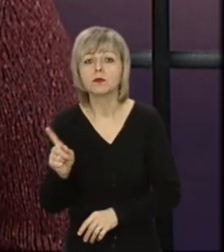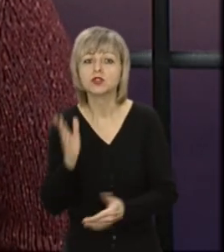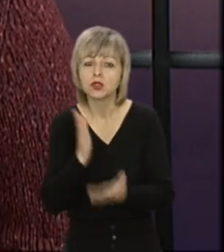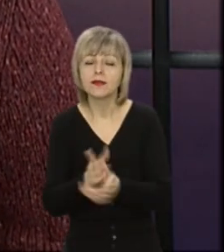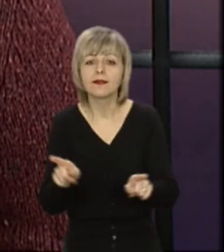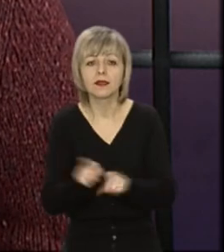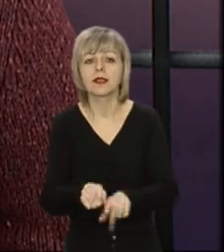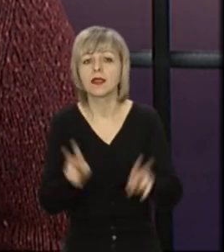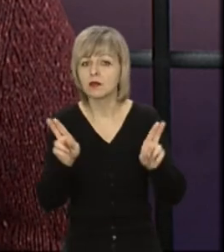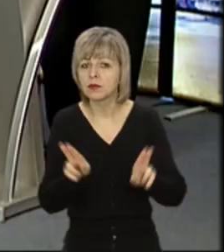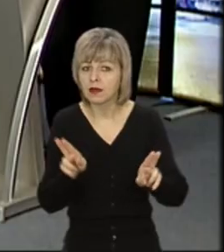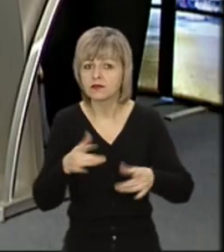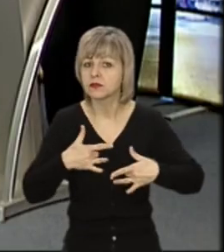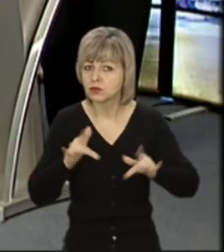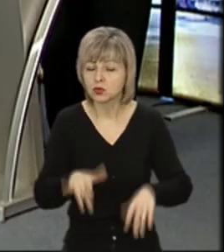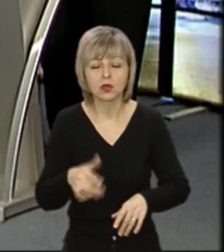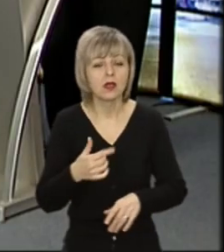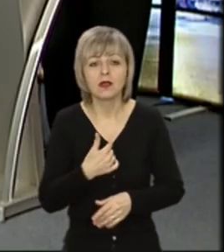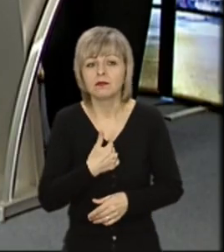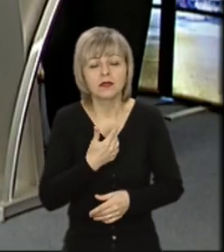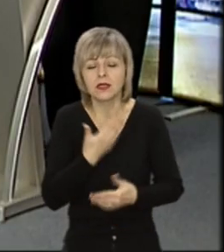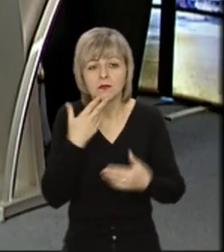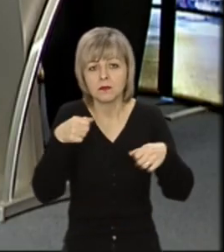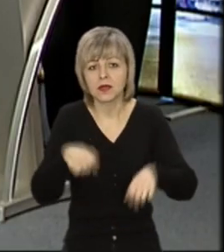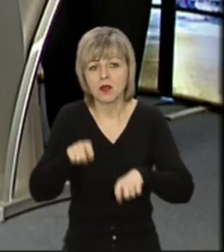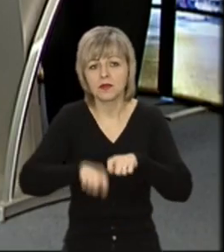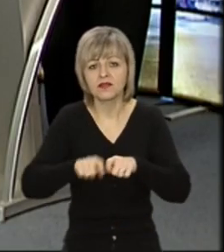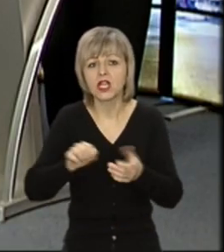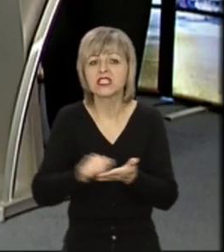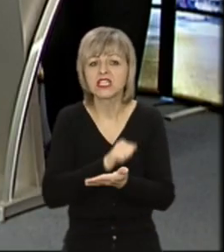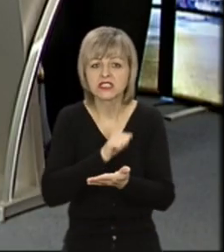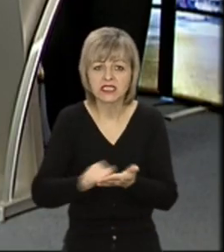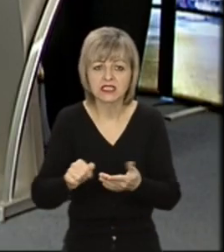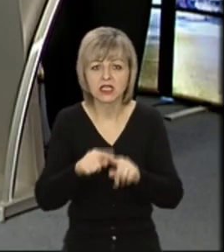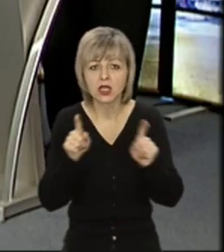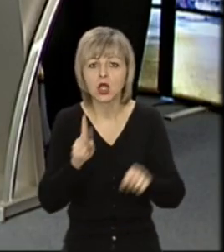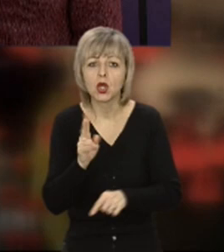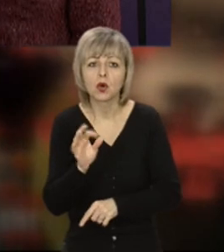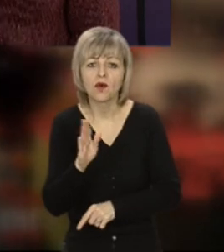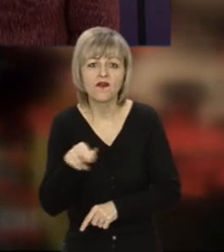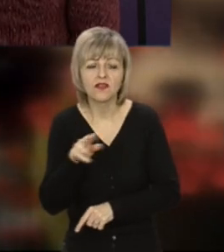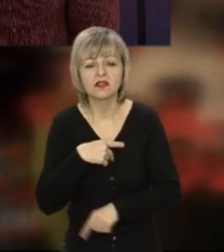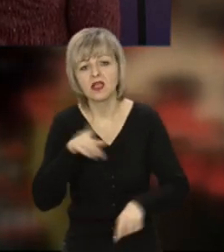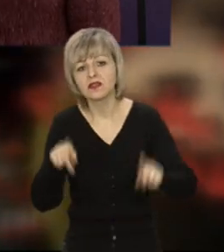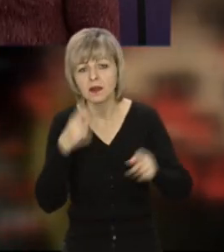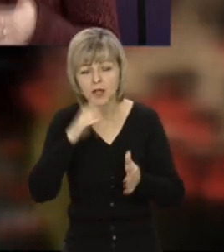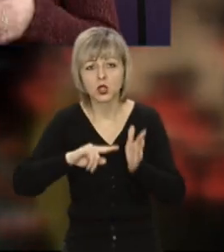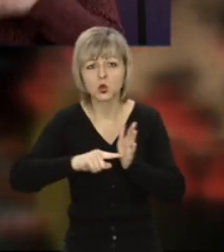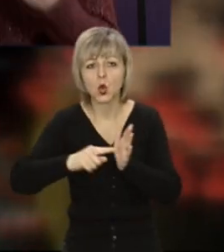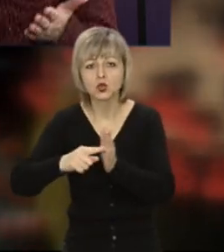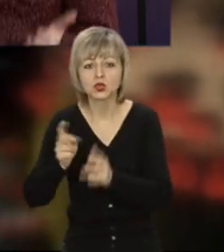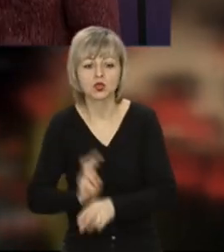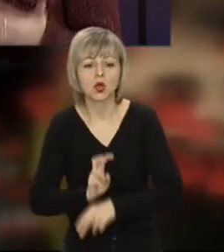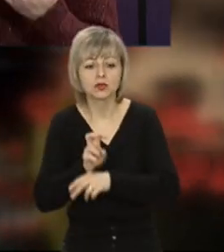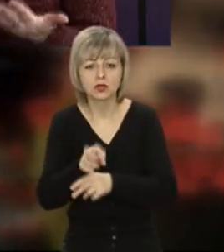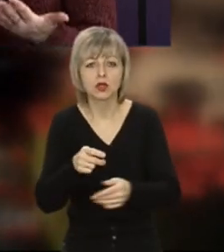ось такі обмеження. Ми не вповноважені фактично перевіряти ці ковід-сертифікати, але я навіть бачила на деяких торгівельних точках, що